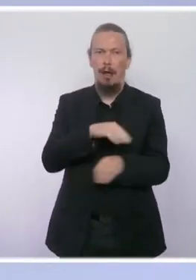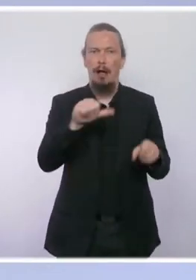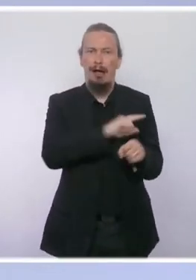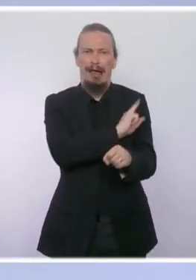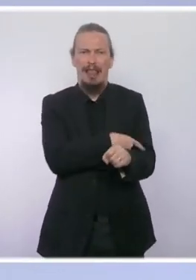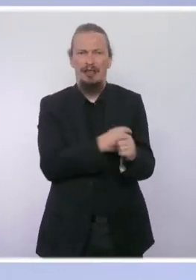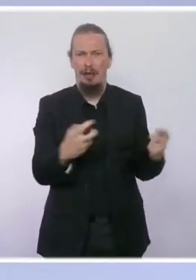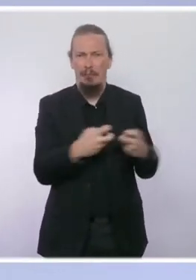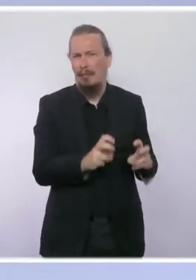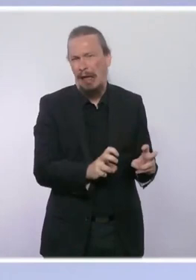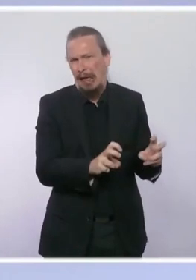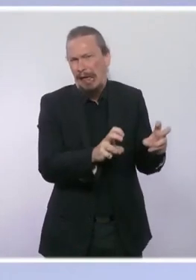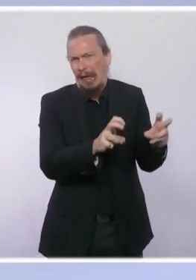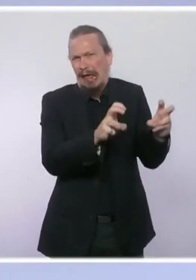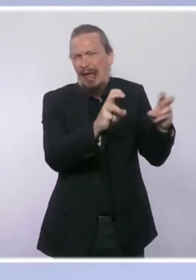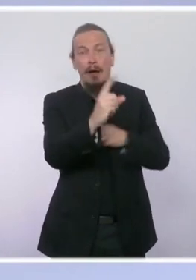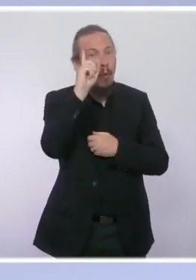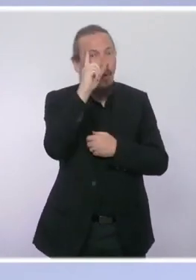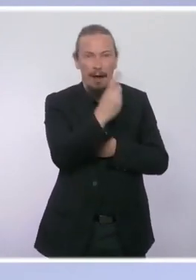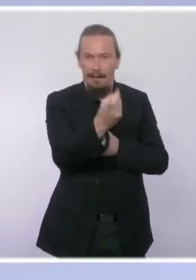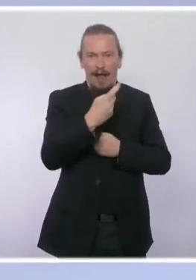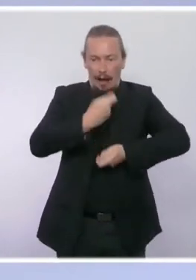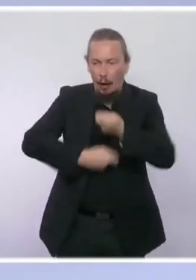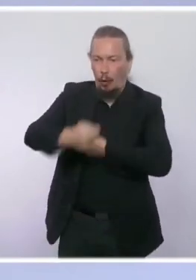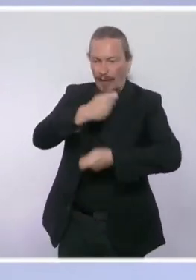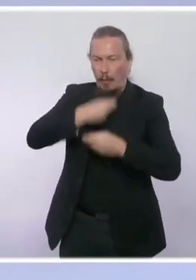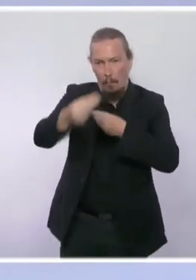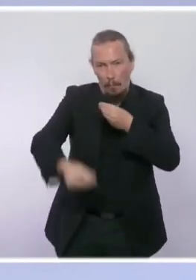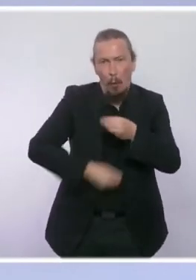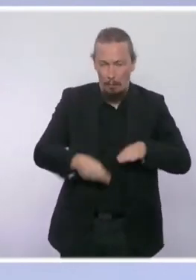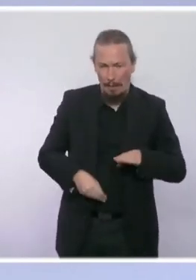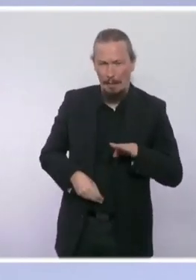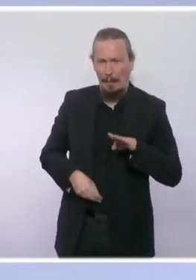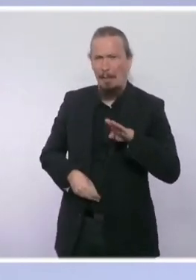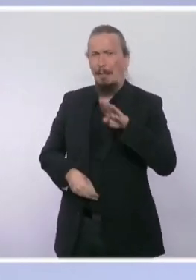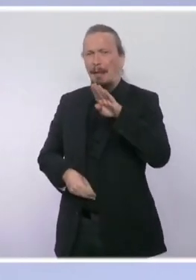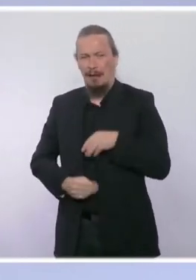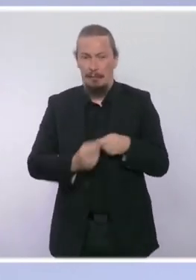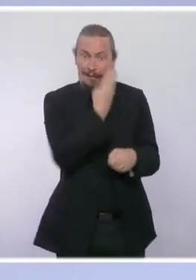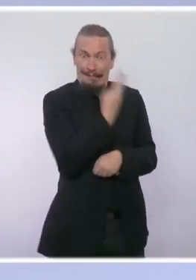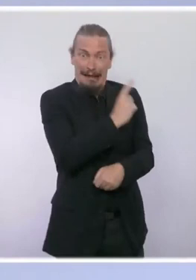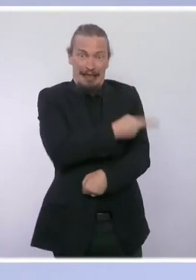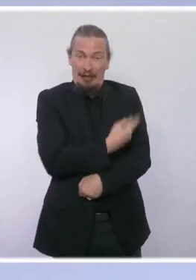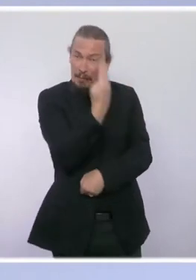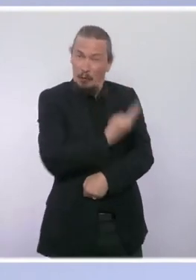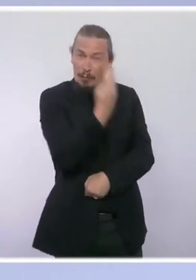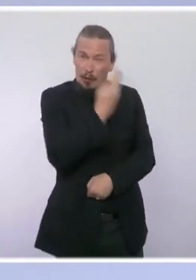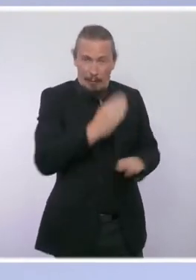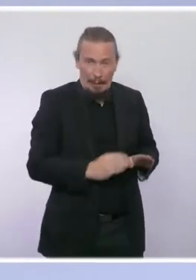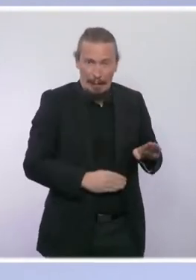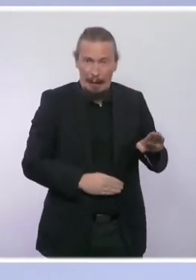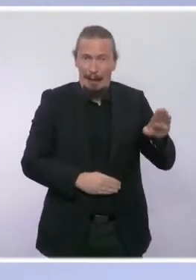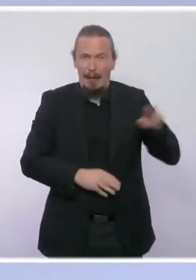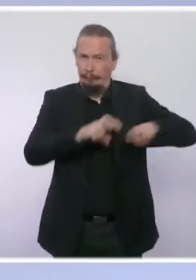l'énergie dont je rappelle qu'elles sont immédiatement liées à la reprise économique mondiale très forte, à la demande très forte d'énergie pour les